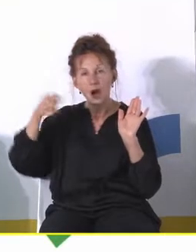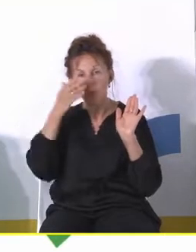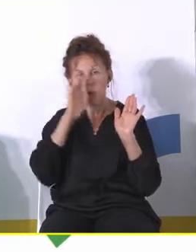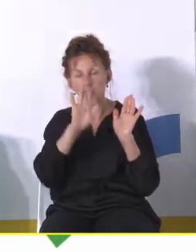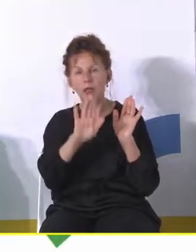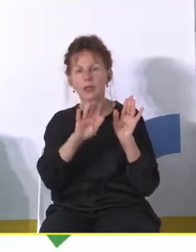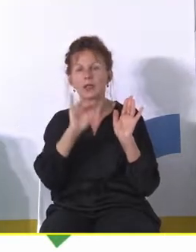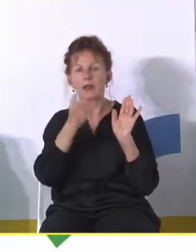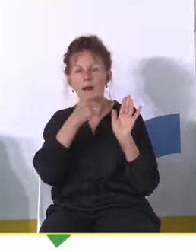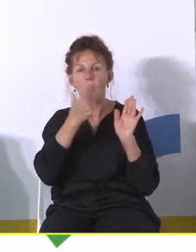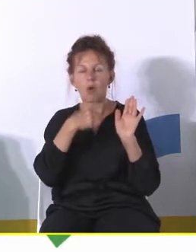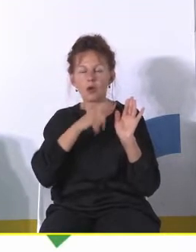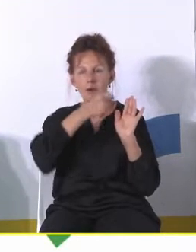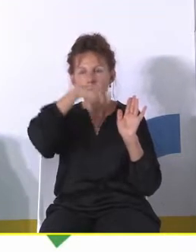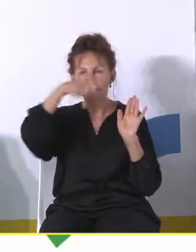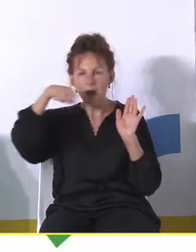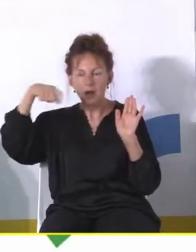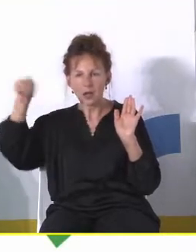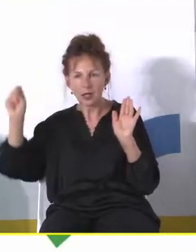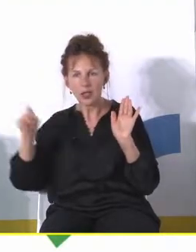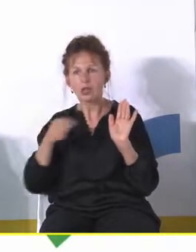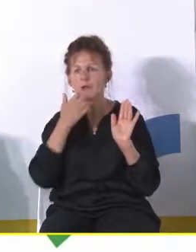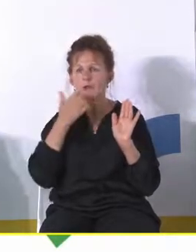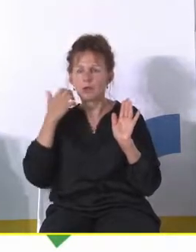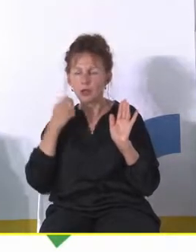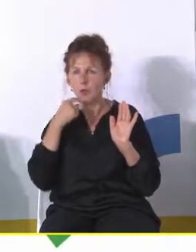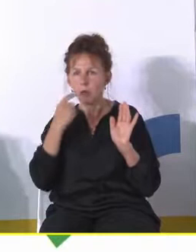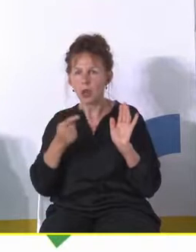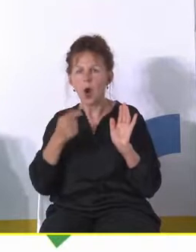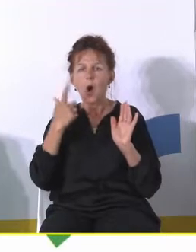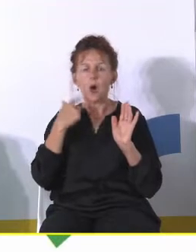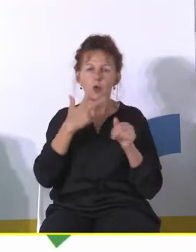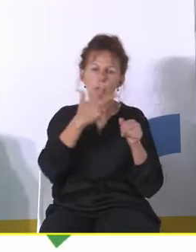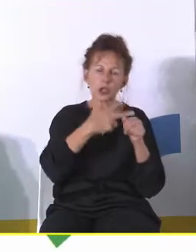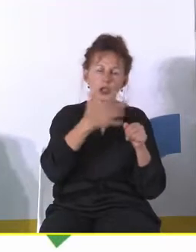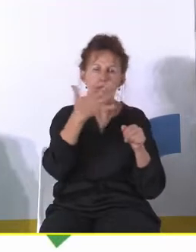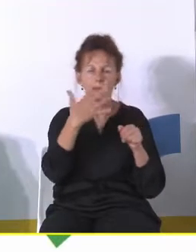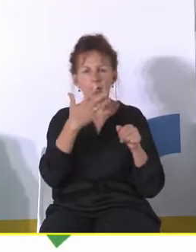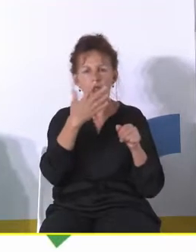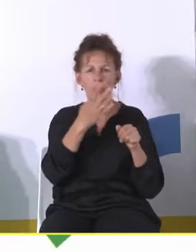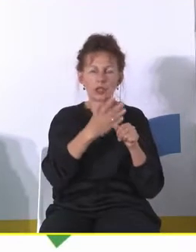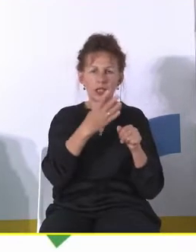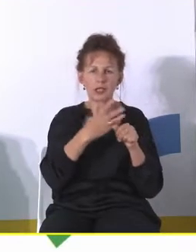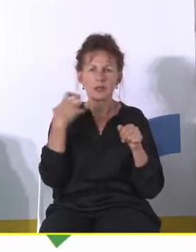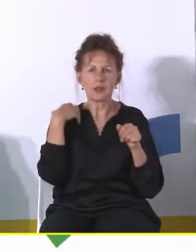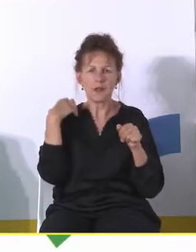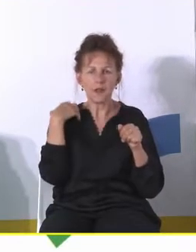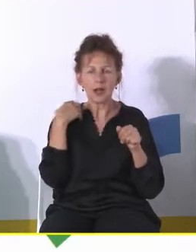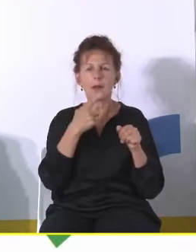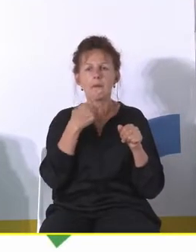strukturę osób wyjeżdżających z Poznania według wieku. To, co mówiłem przed chwilą. Osoby w wieku 35-44 lat z małymi dziećmi.